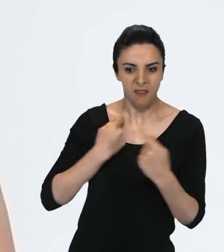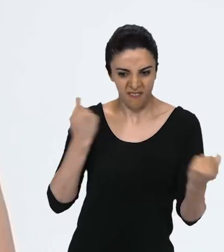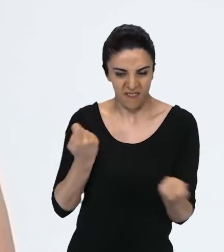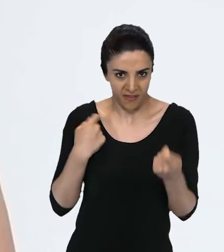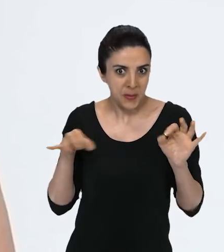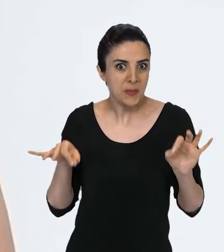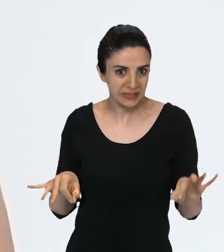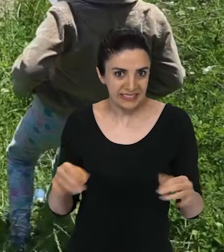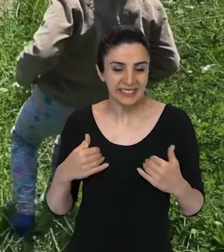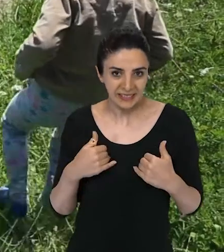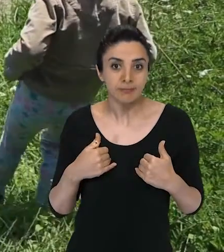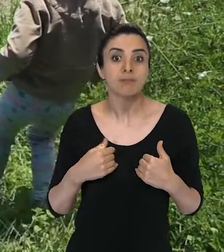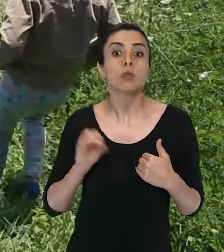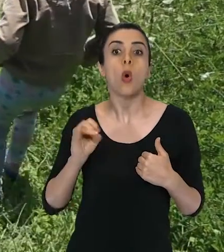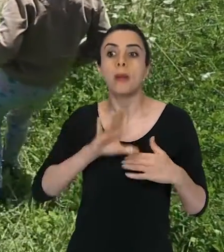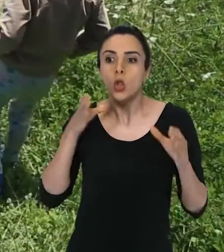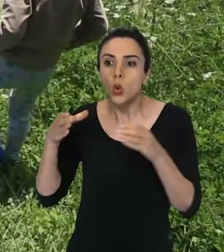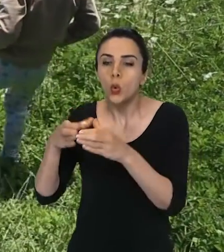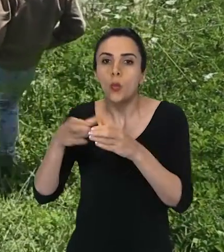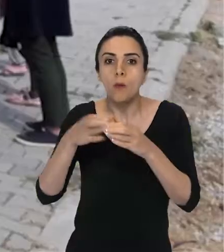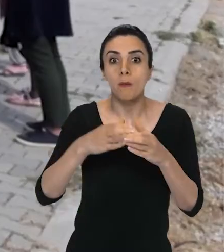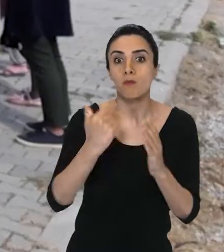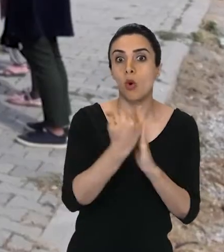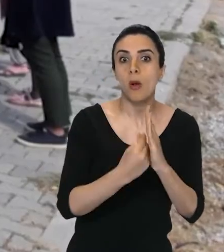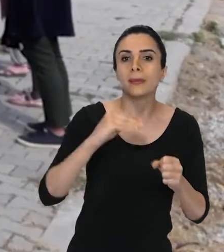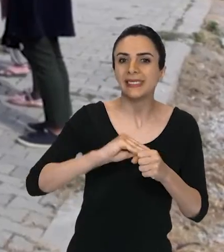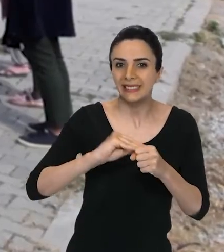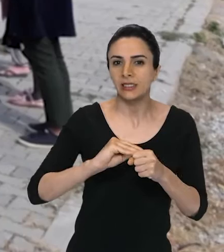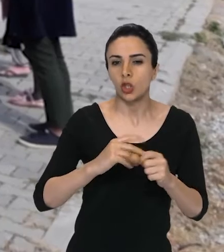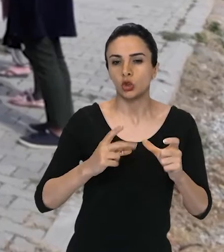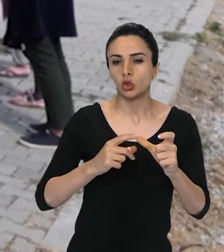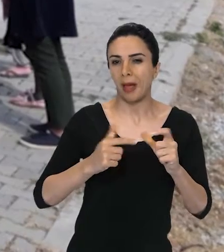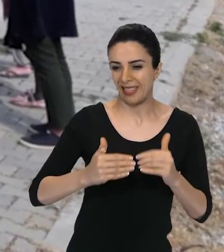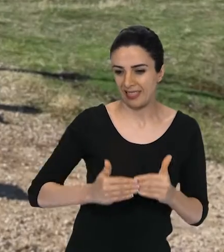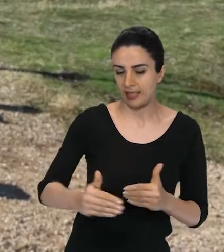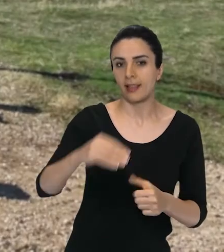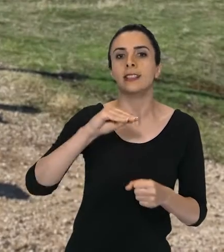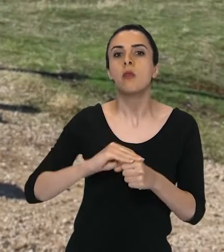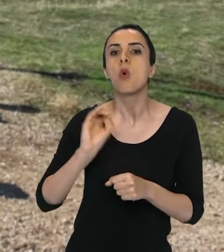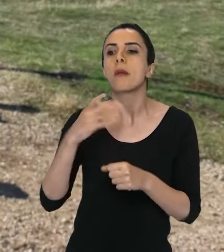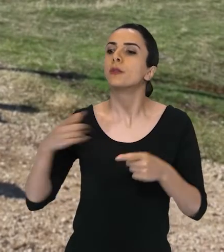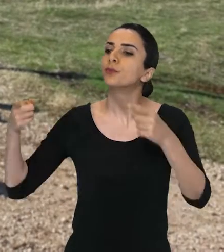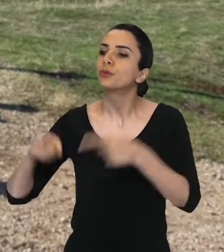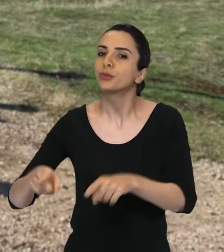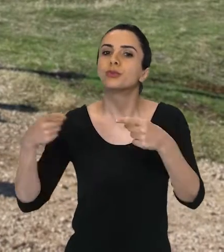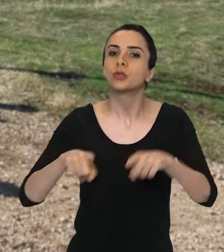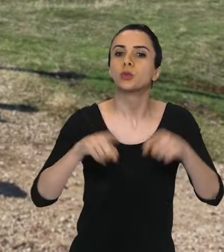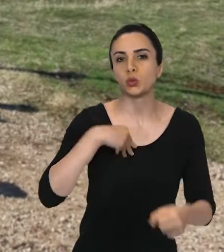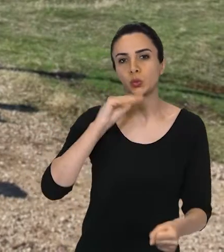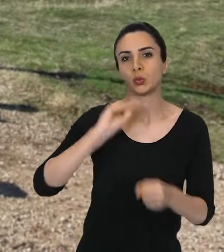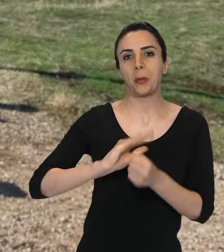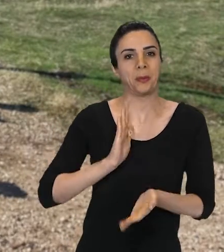Toplulukları Koordinatörü Öğretmen Toplulukları Programı kapsamında bu yıl, Şubat ayına kadar öğretmen buluşmalarımızı gerçekleştirdik.